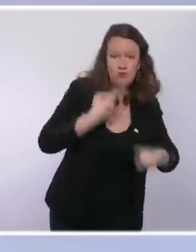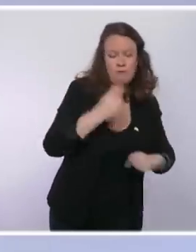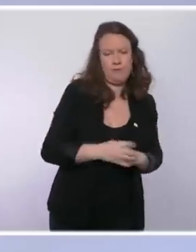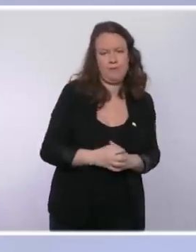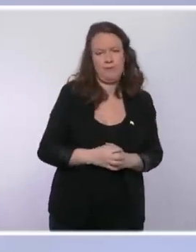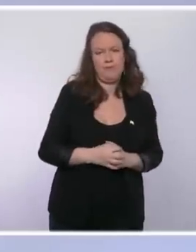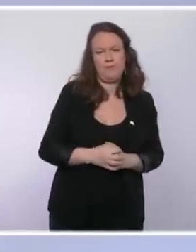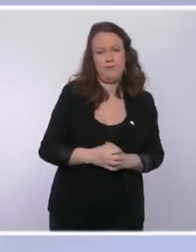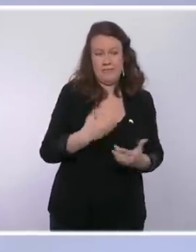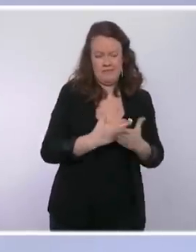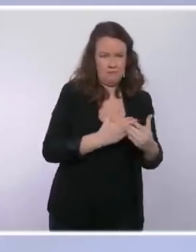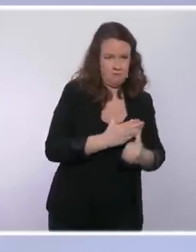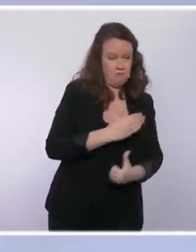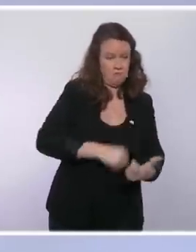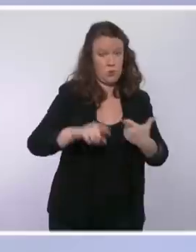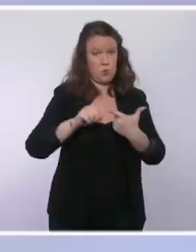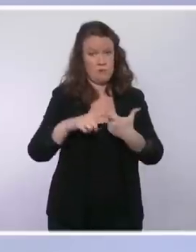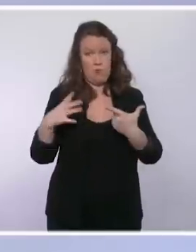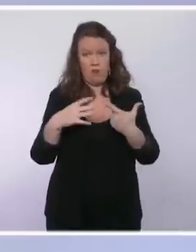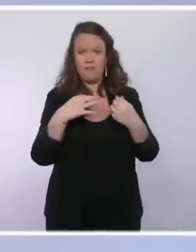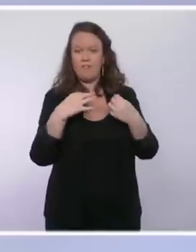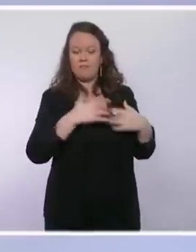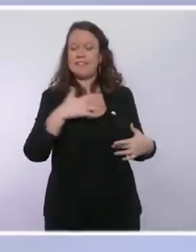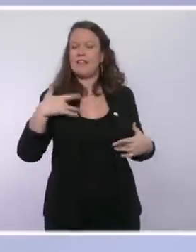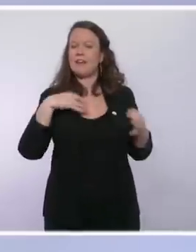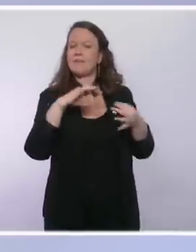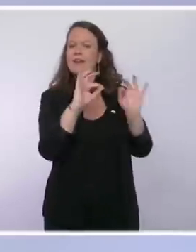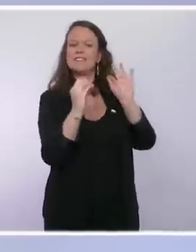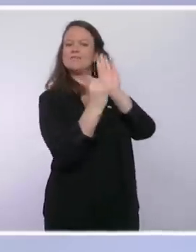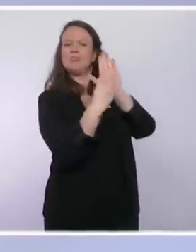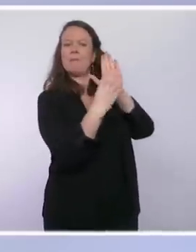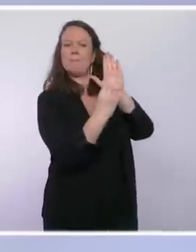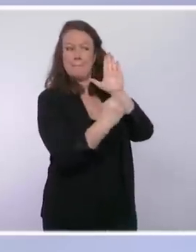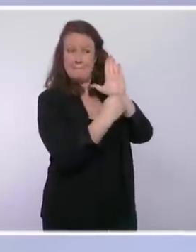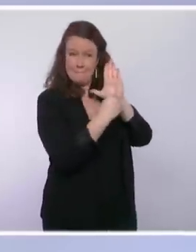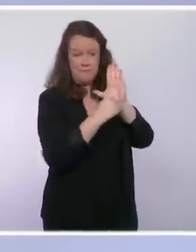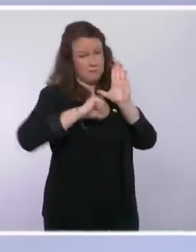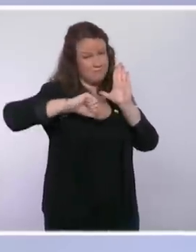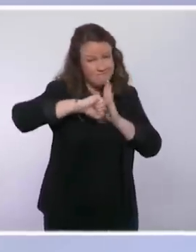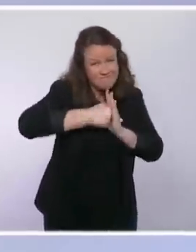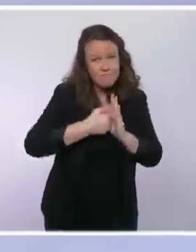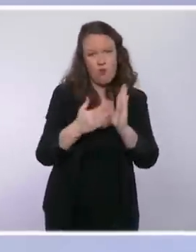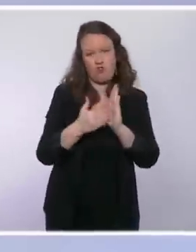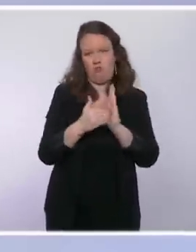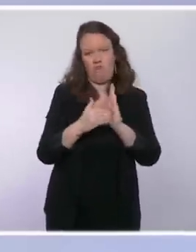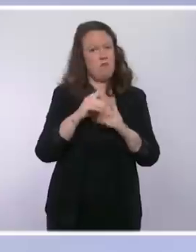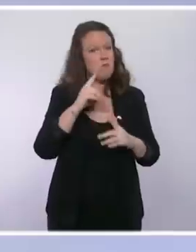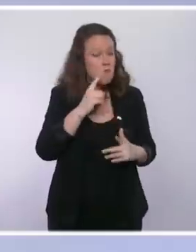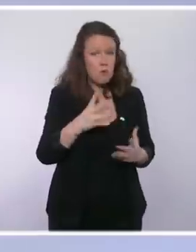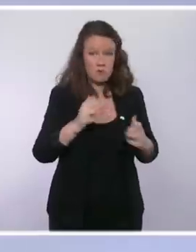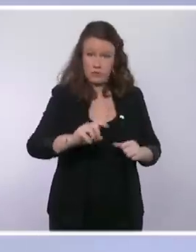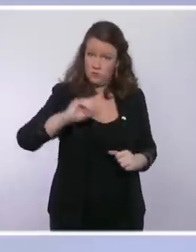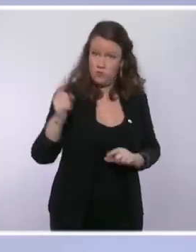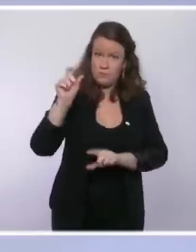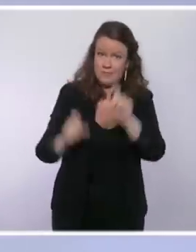davantage de contraintes sur les non-vaccinés que sur les vaccinés. C'est notre logique, vous le savez, depuis l'allocution du président de la République le